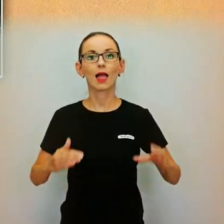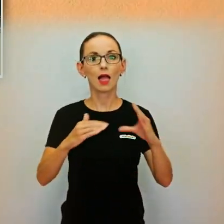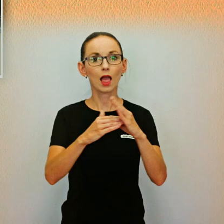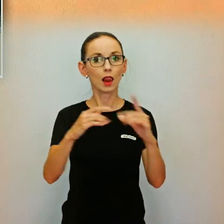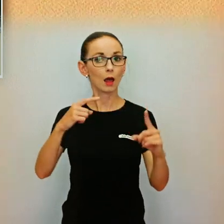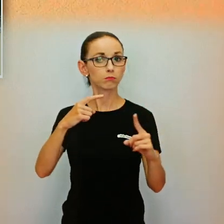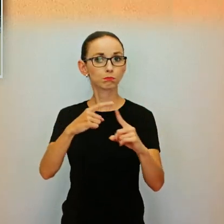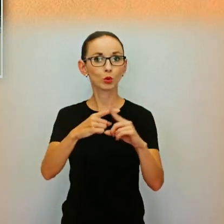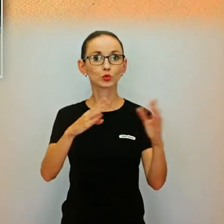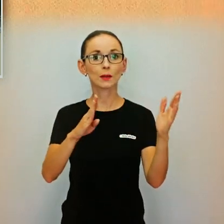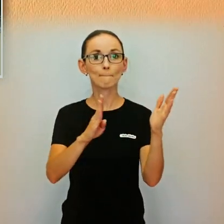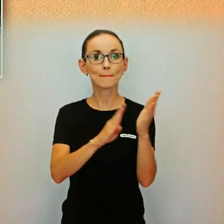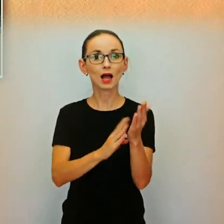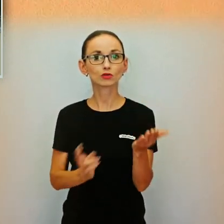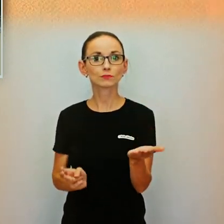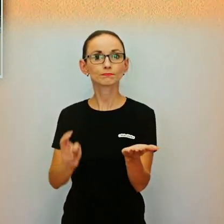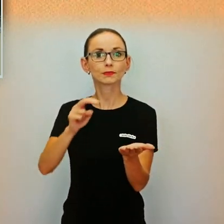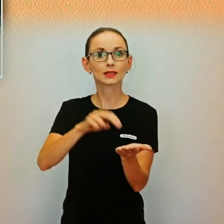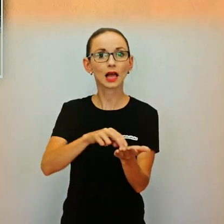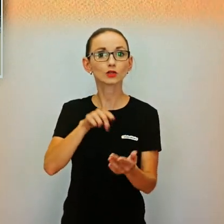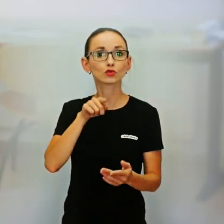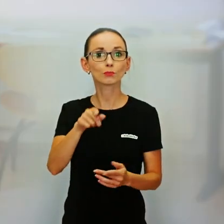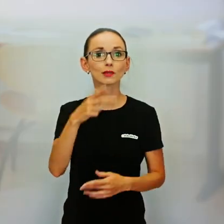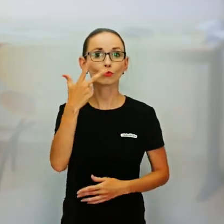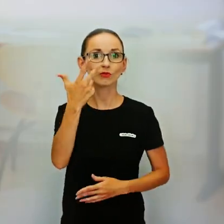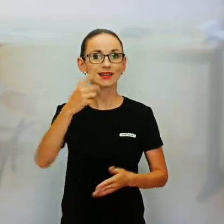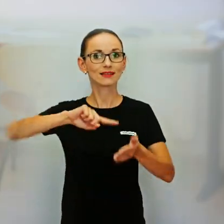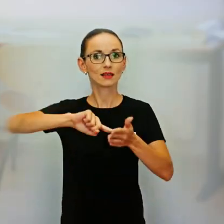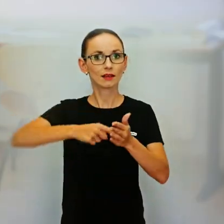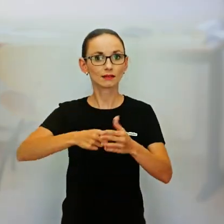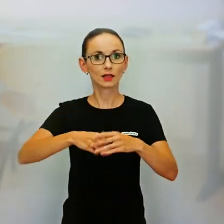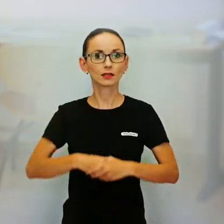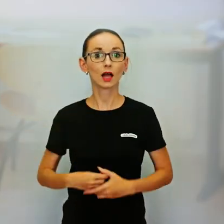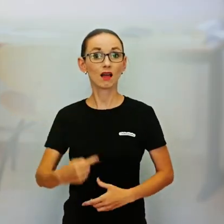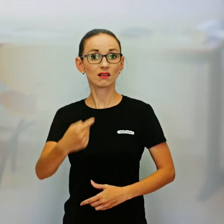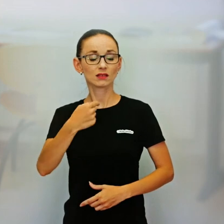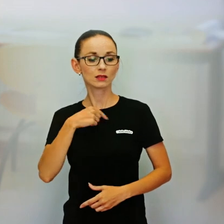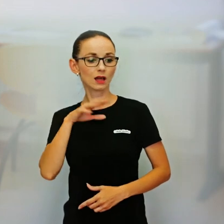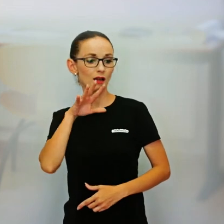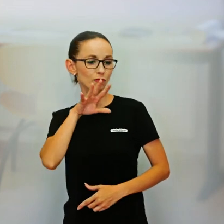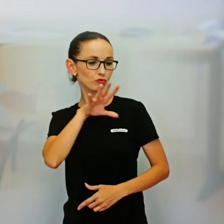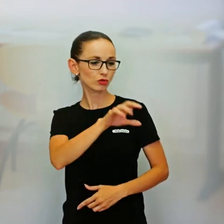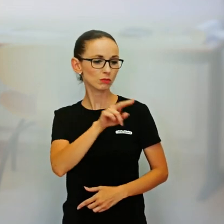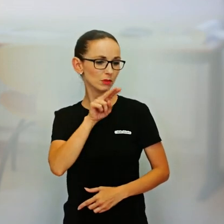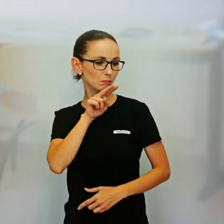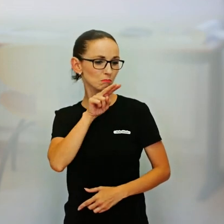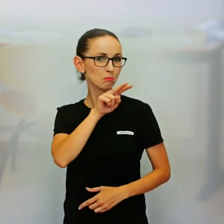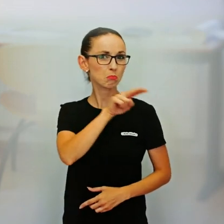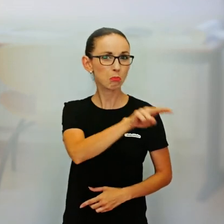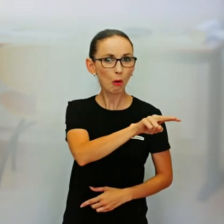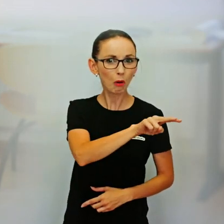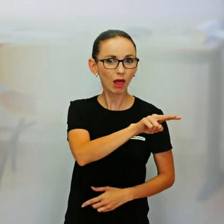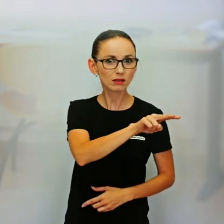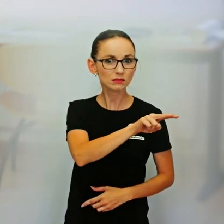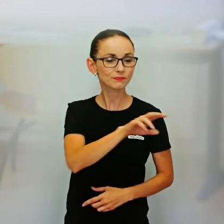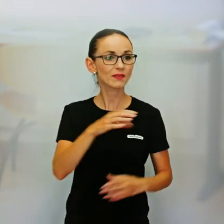už mi decka povedali, že ktorú hodinu kto bude s ňou sediť. Takže vtedy som cítila, že naozaj je tam prijatá, že prirodzene